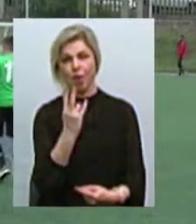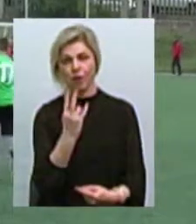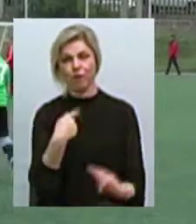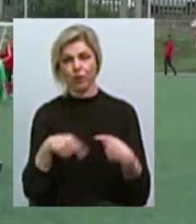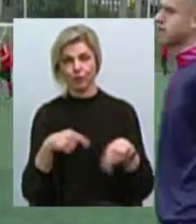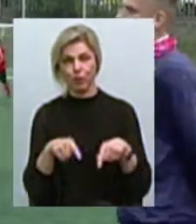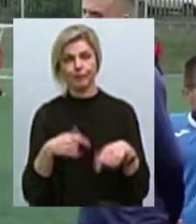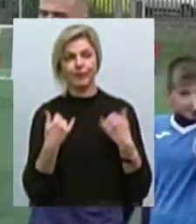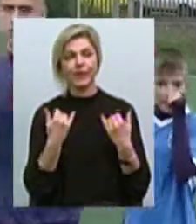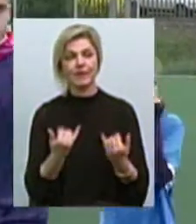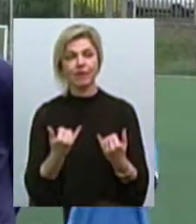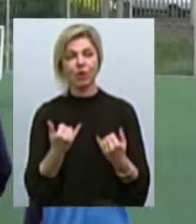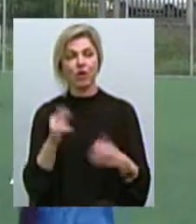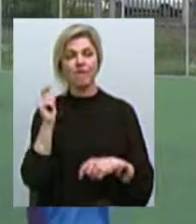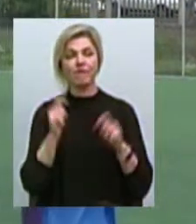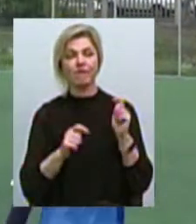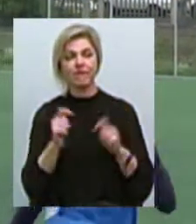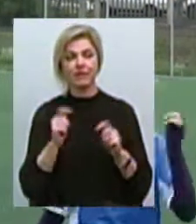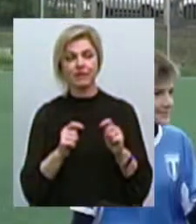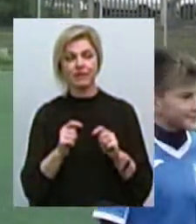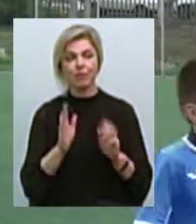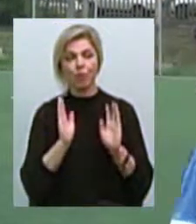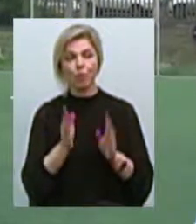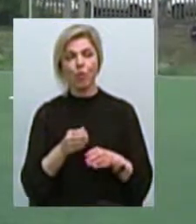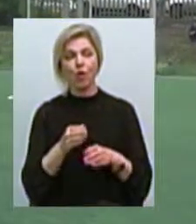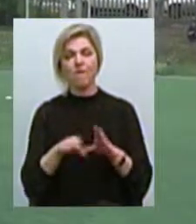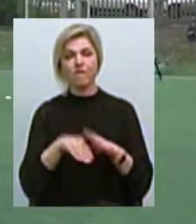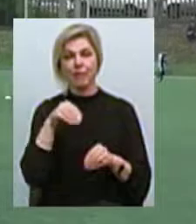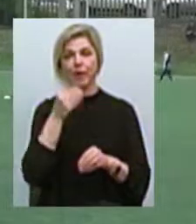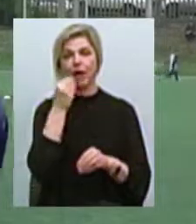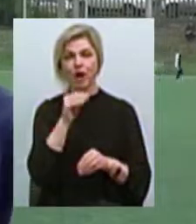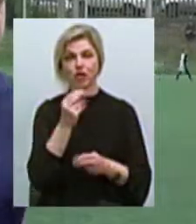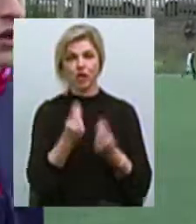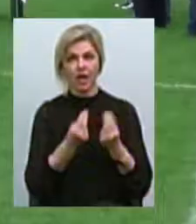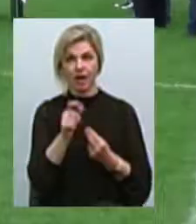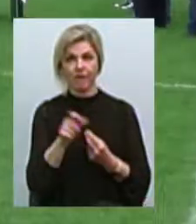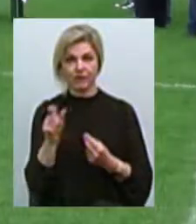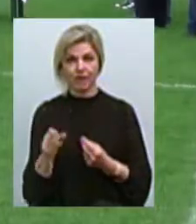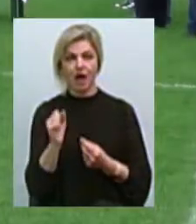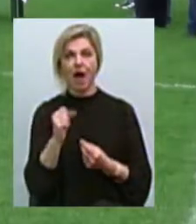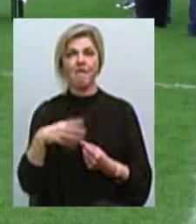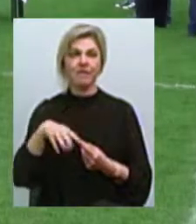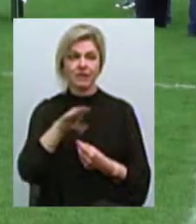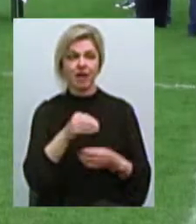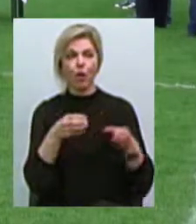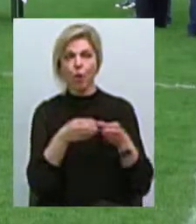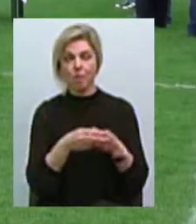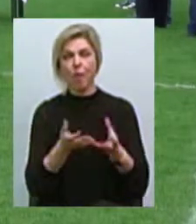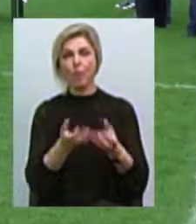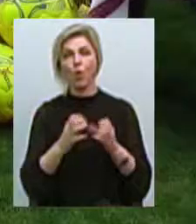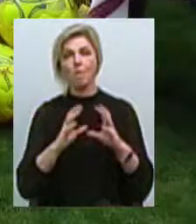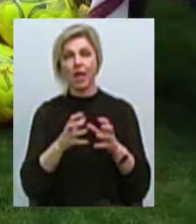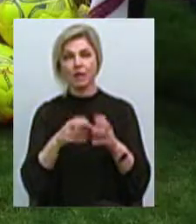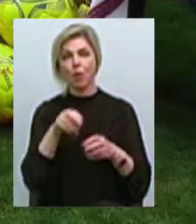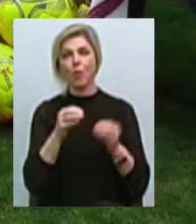фестивальні будуть виділені кращі гравці. Але всі команди отримують м'ячі, по 10